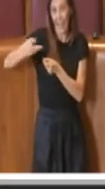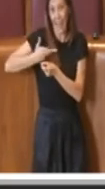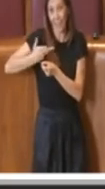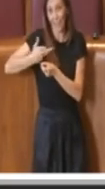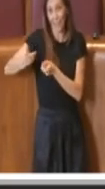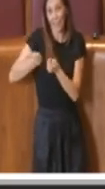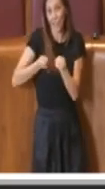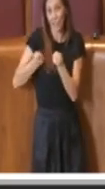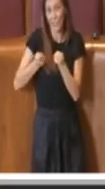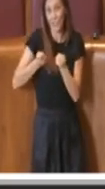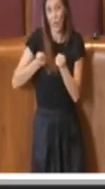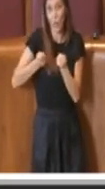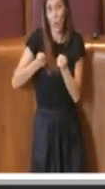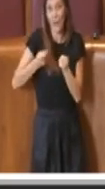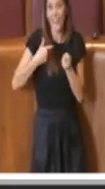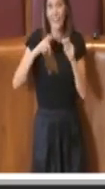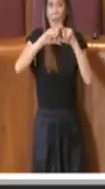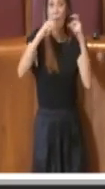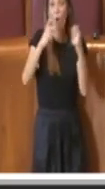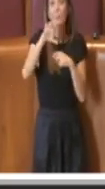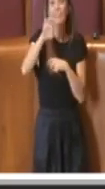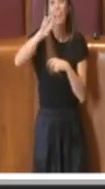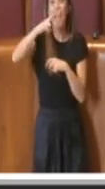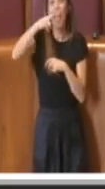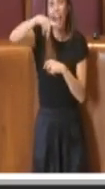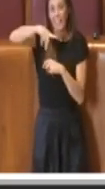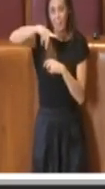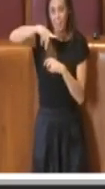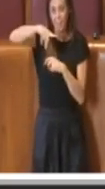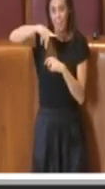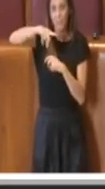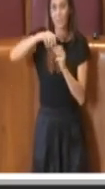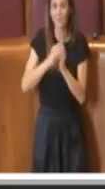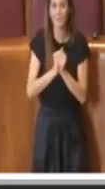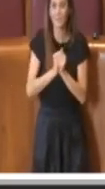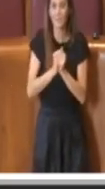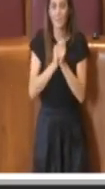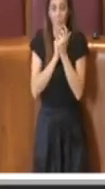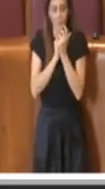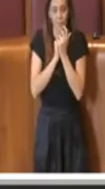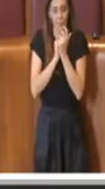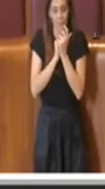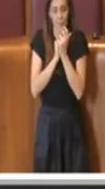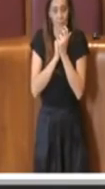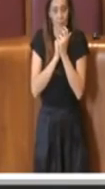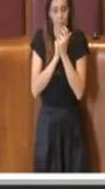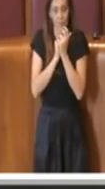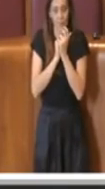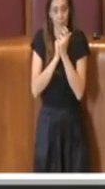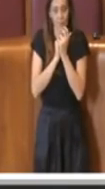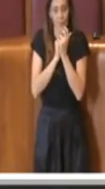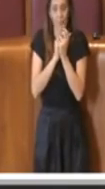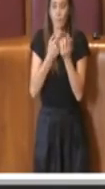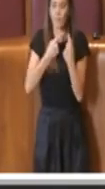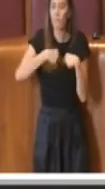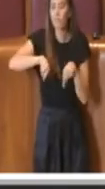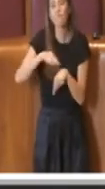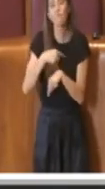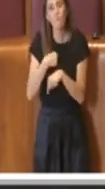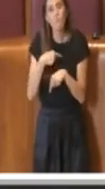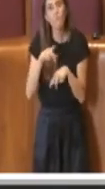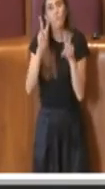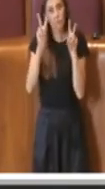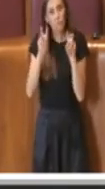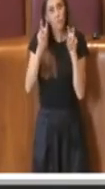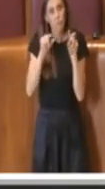immobili ERP. Quindi c'è nato un approfondimento. In questa linea, siccome comunque ci piace l'argomento,